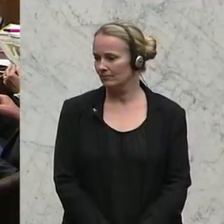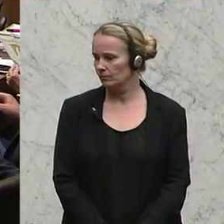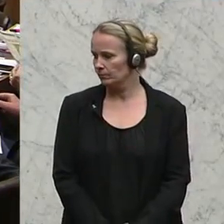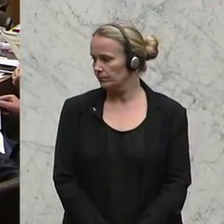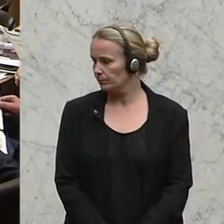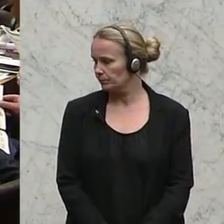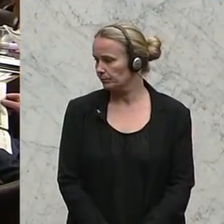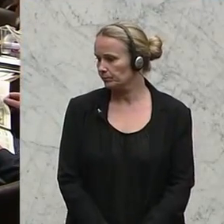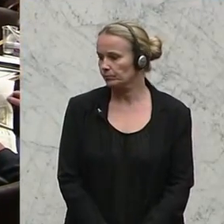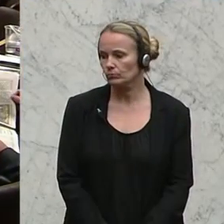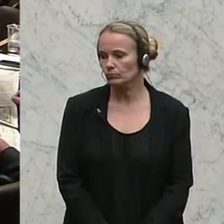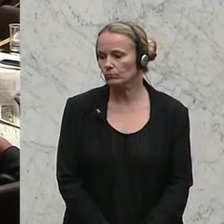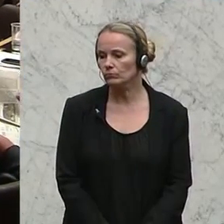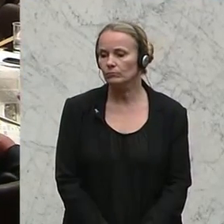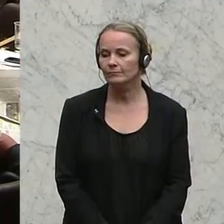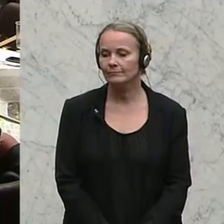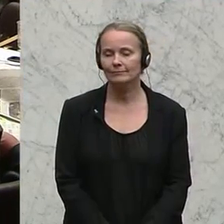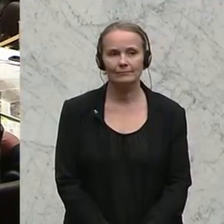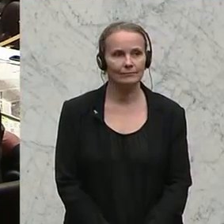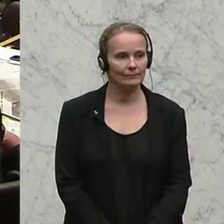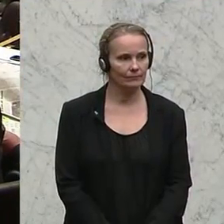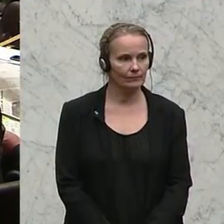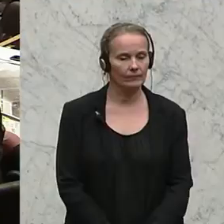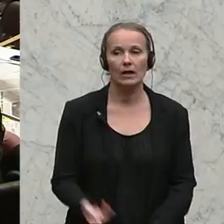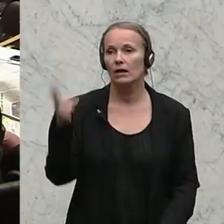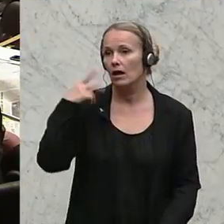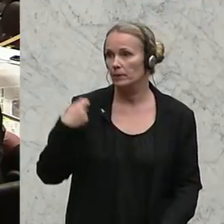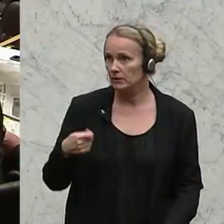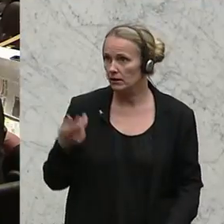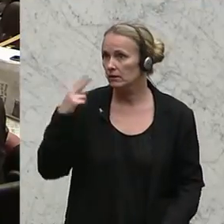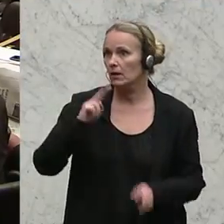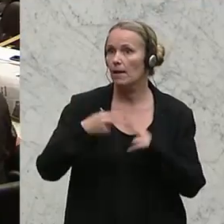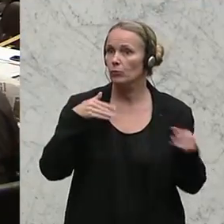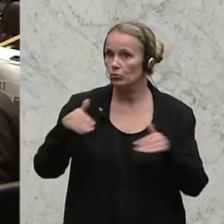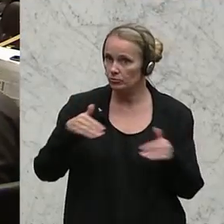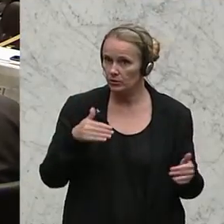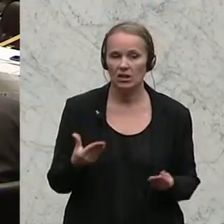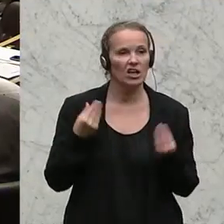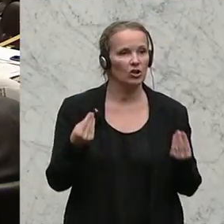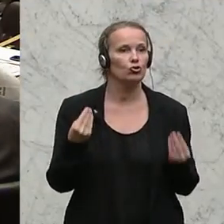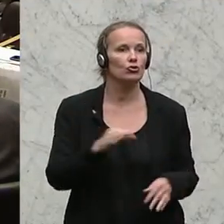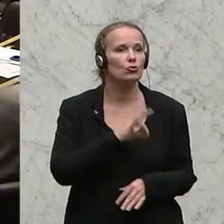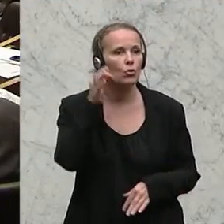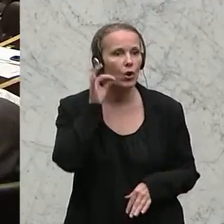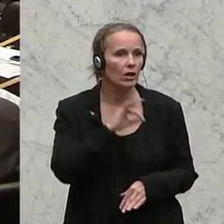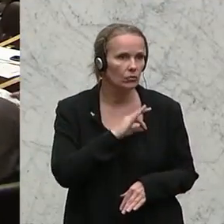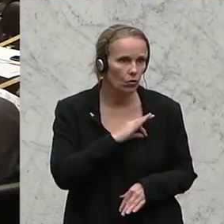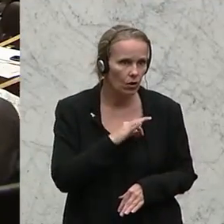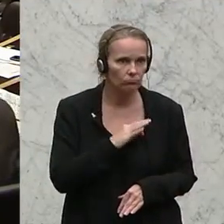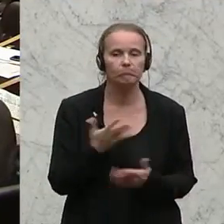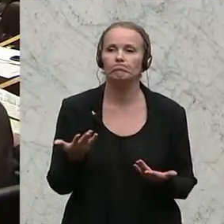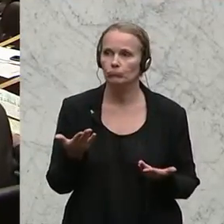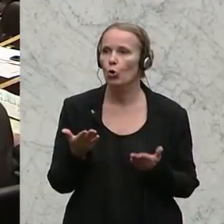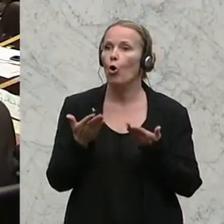Das Pult betritt nun Hermann Gahr von der ÖVP. Herr Präsident, Herr Bundesminister, geschätzte Kolleginnen und Kollegen, die